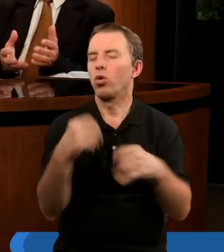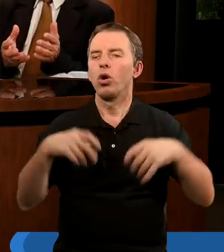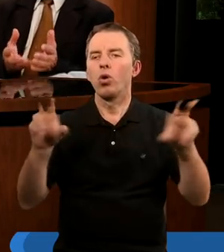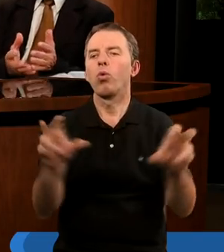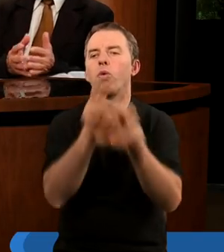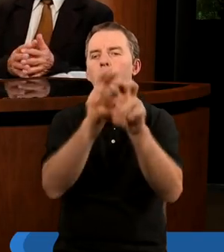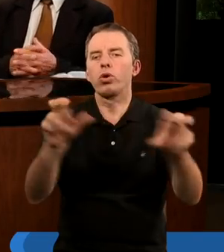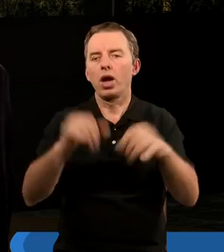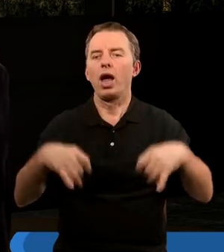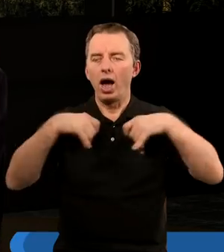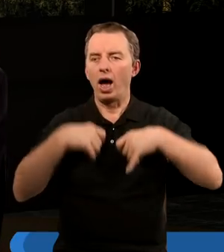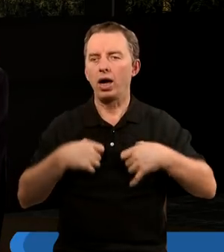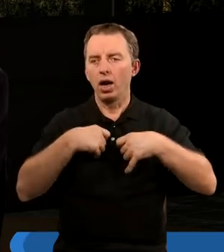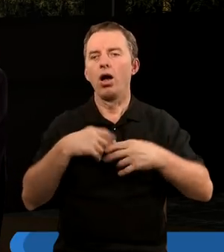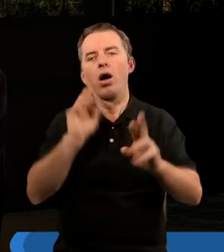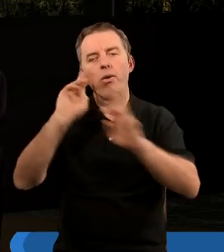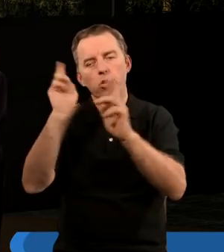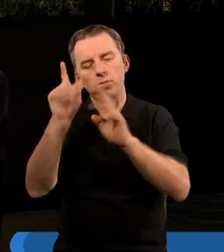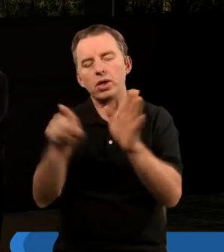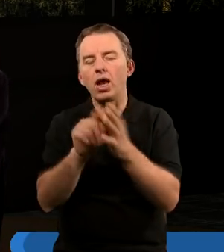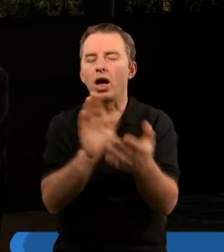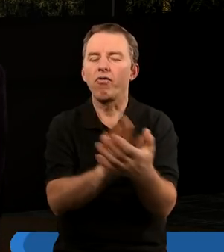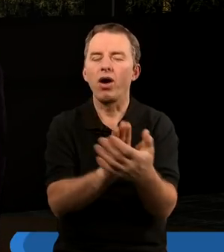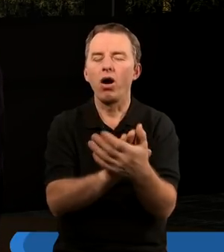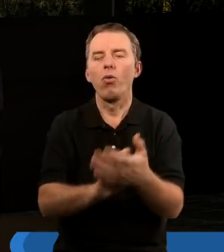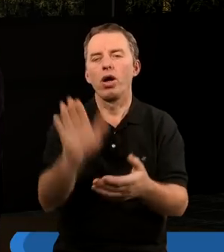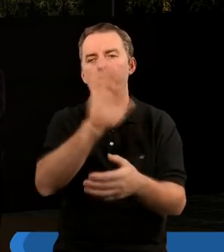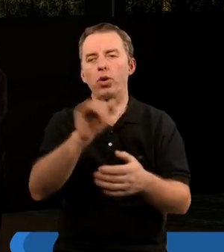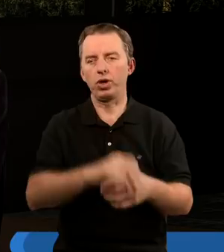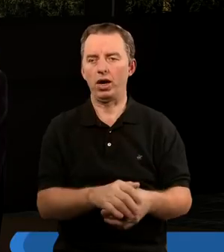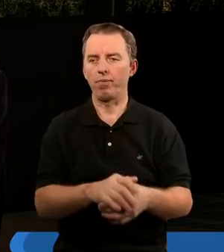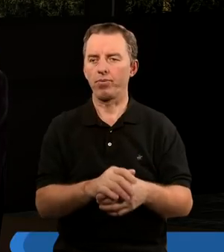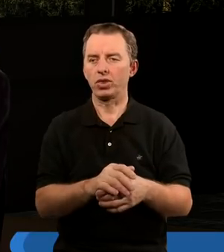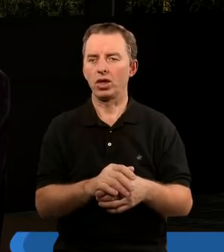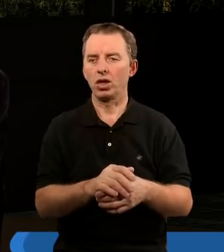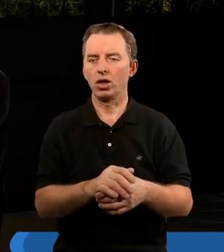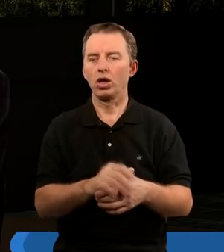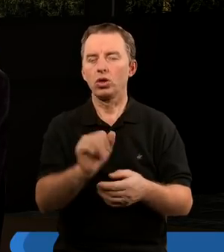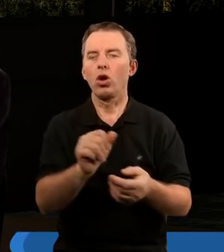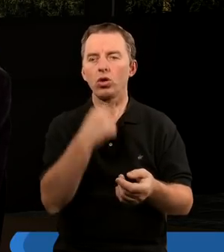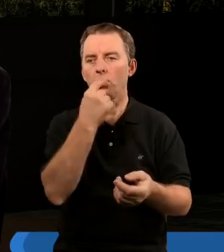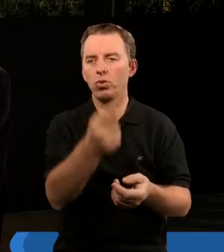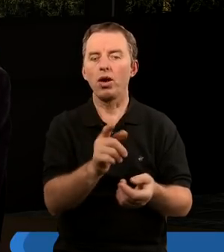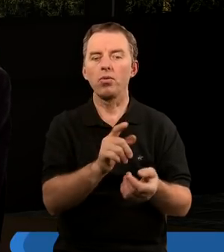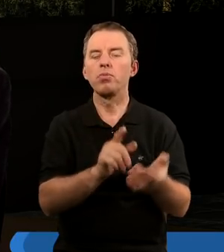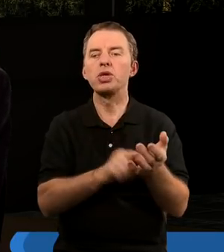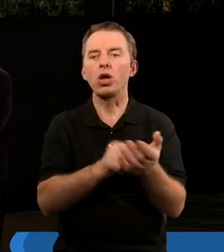I to brzmi dla chwały Bożej. To, co Piotr zaznaczył.